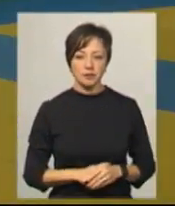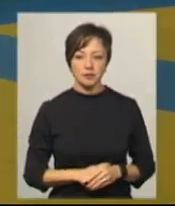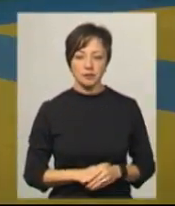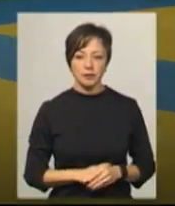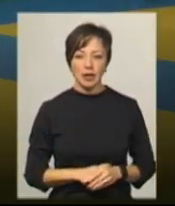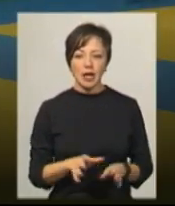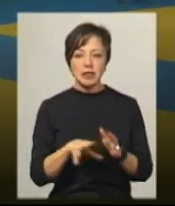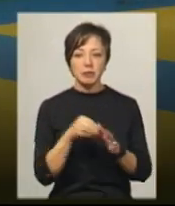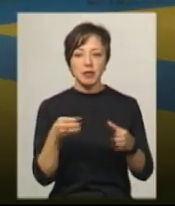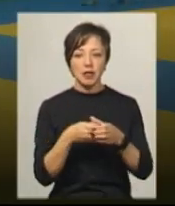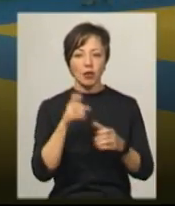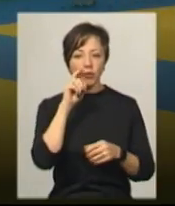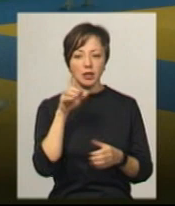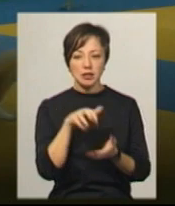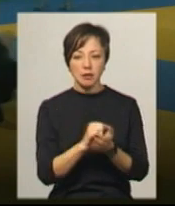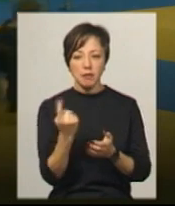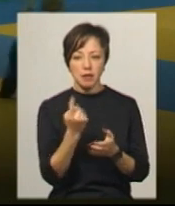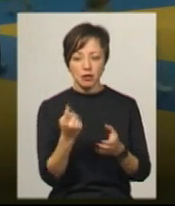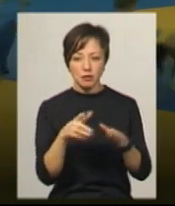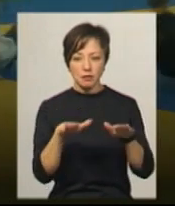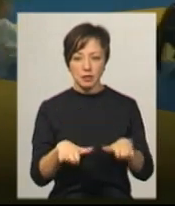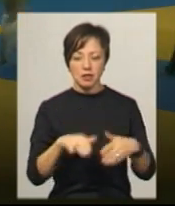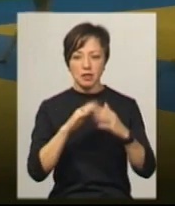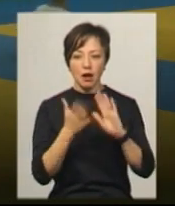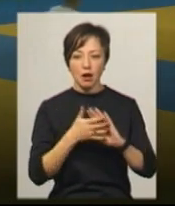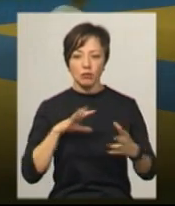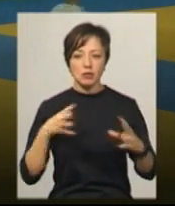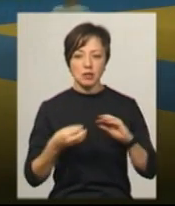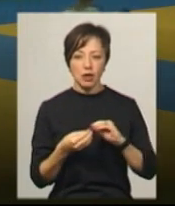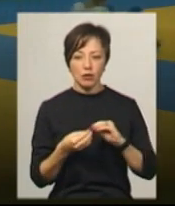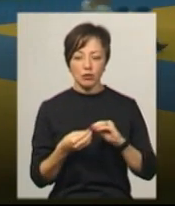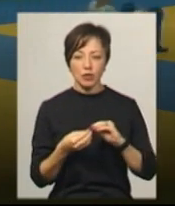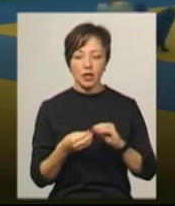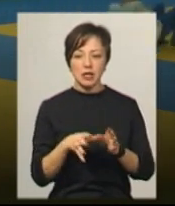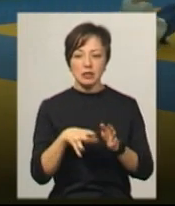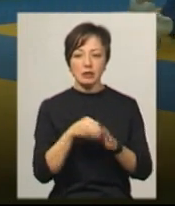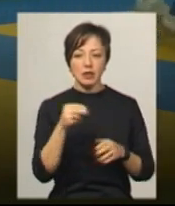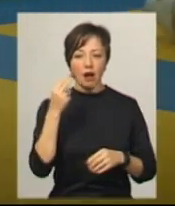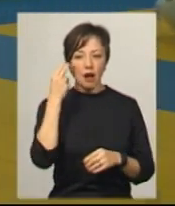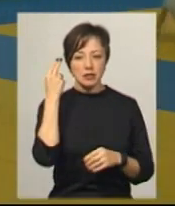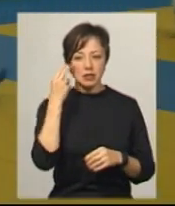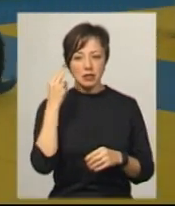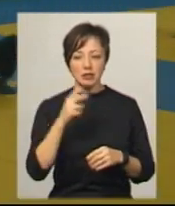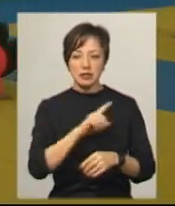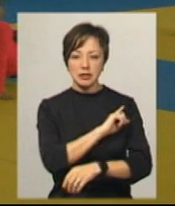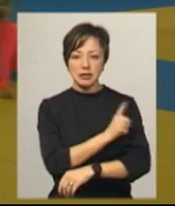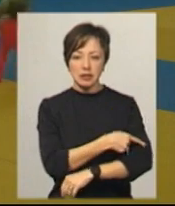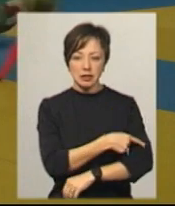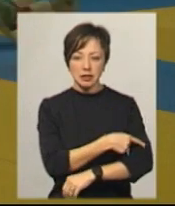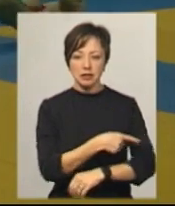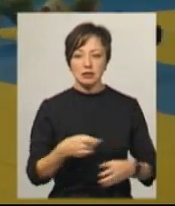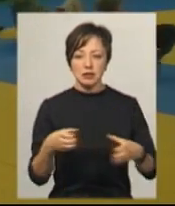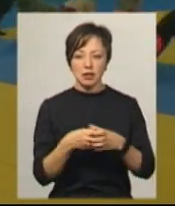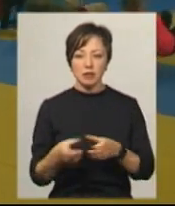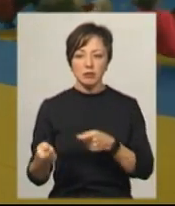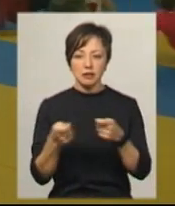Збірна України зайняла перше командне місце в загальному заліку, збірна Казахстана досить сильний склад